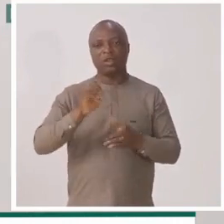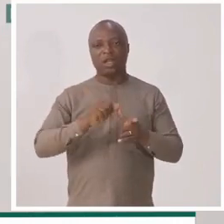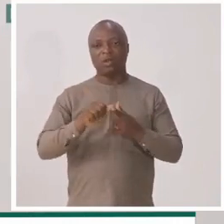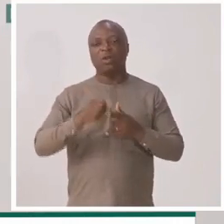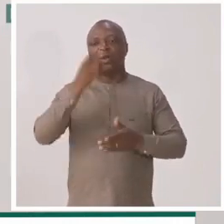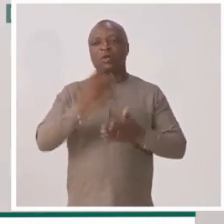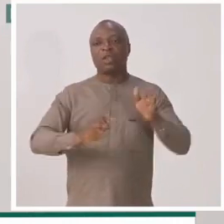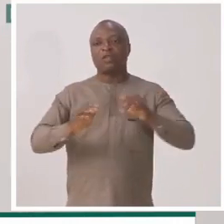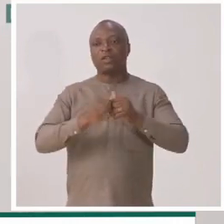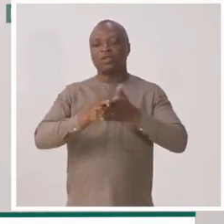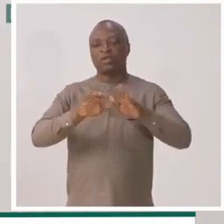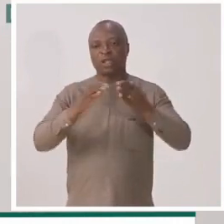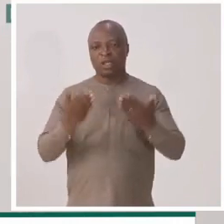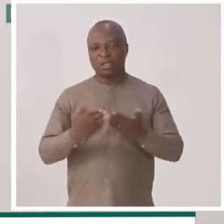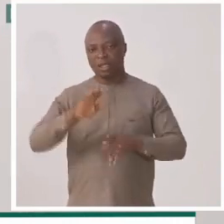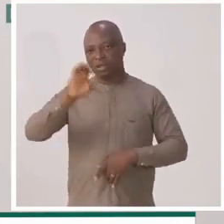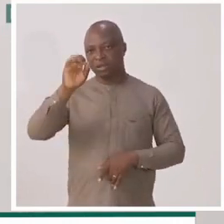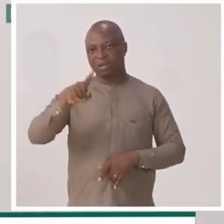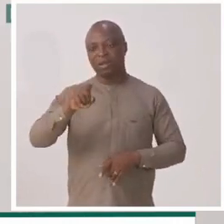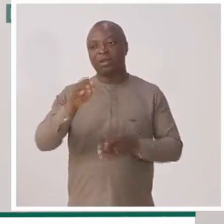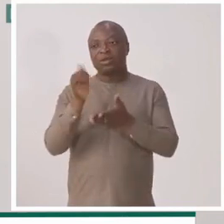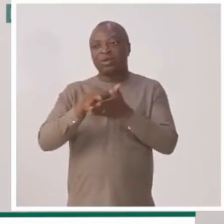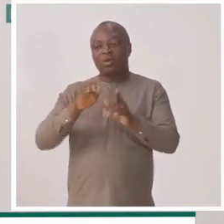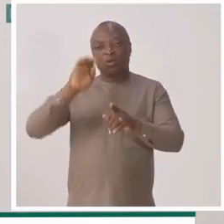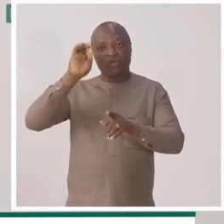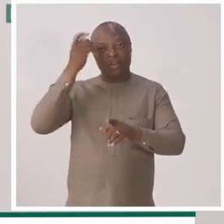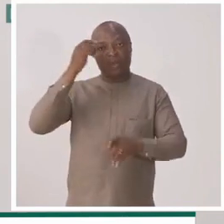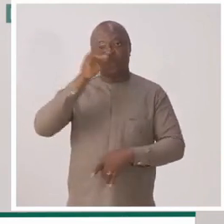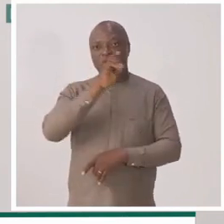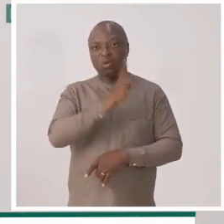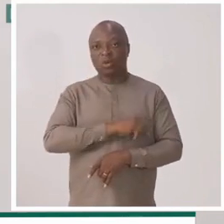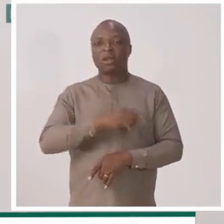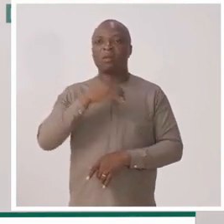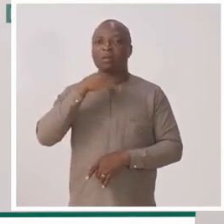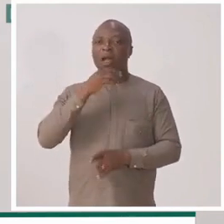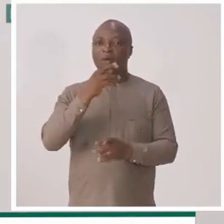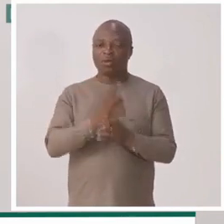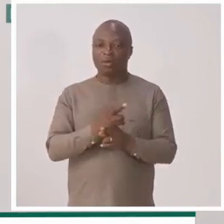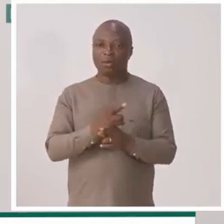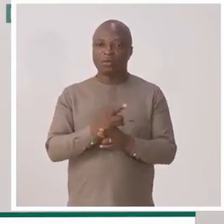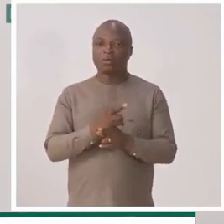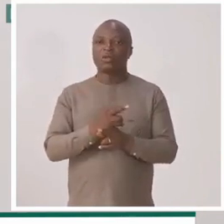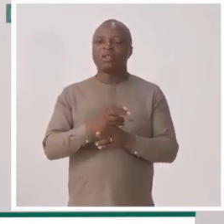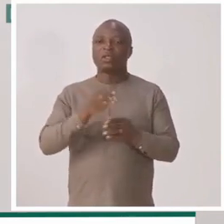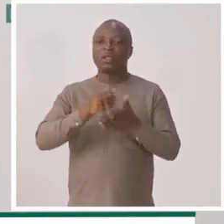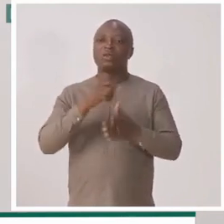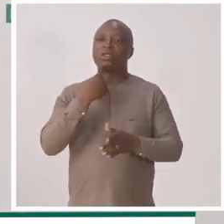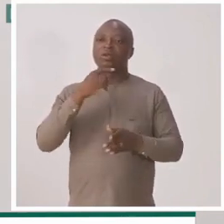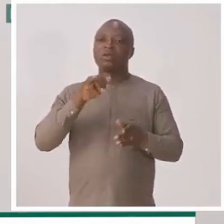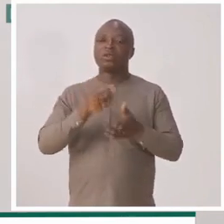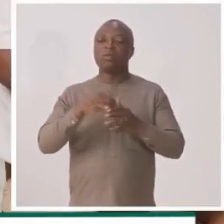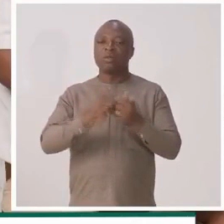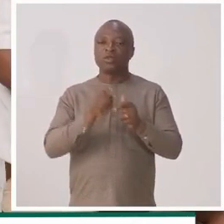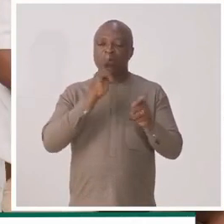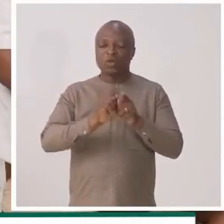Alors, qu'est-ce qui doit être fait dans ce cas ? L'option que le gouvernement togolais n'a pas retenue, c'est celle de